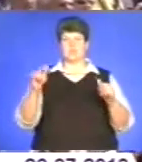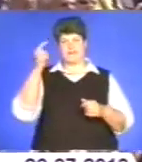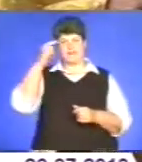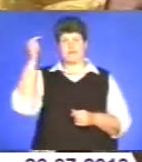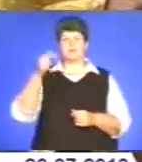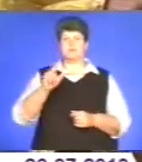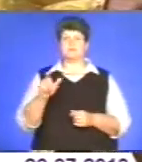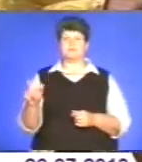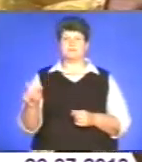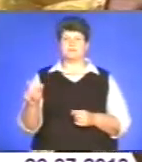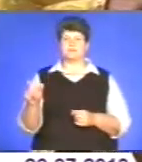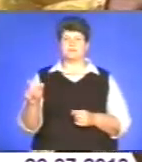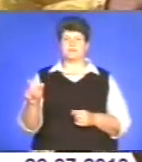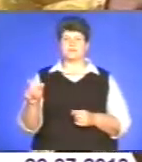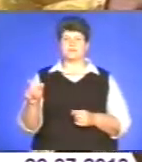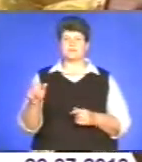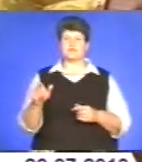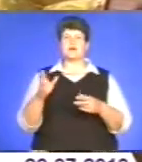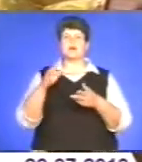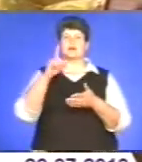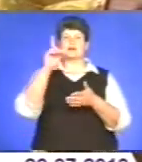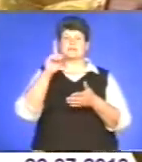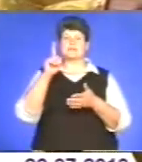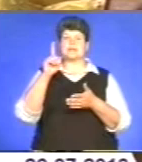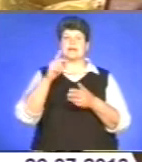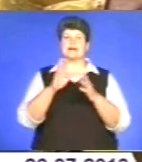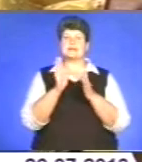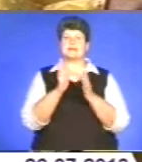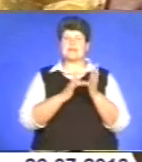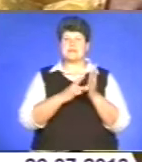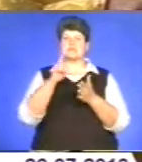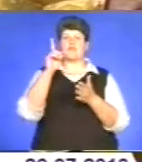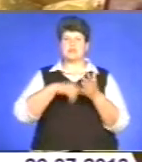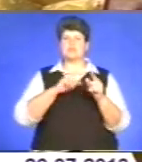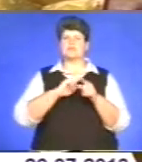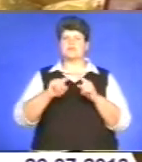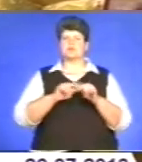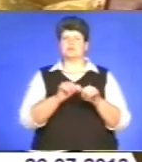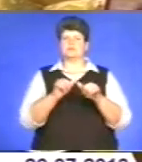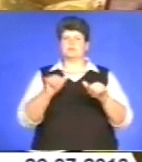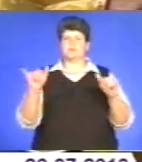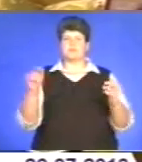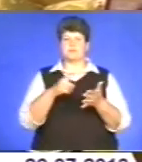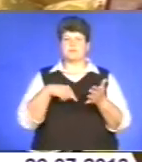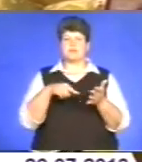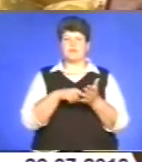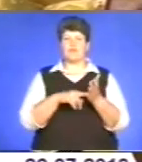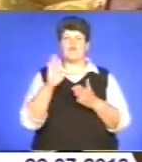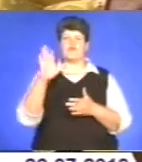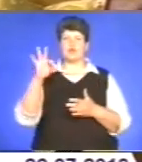Хрестіянська віра швидко ширилася по містах. Володимир звелів збудувати